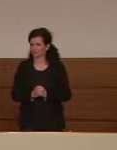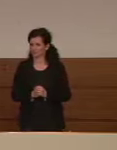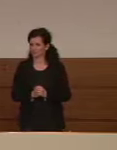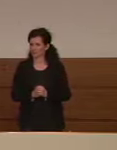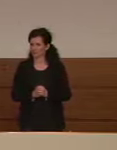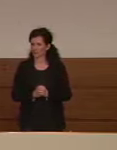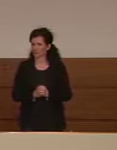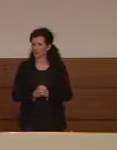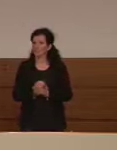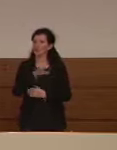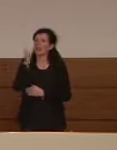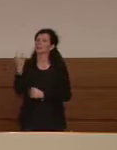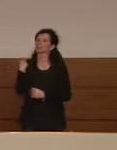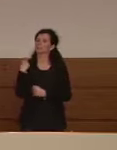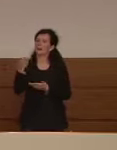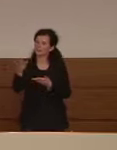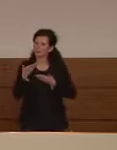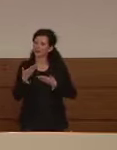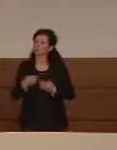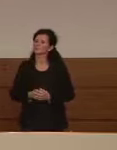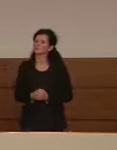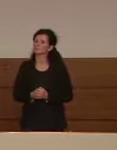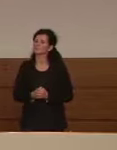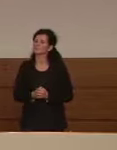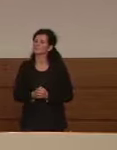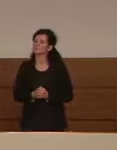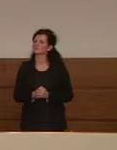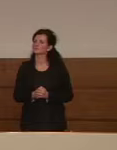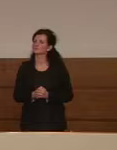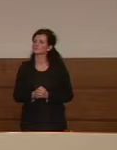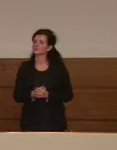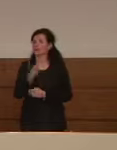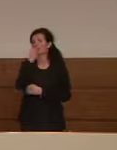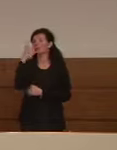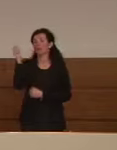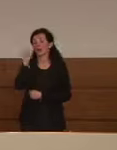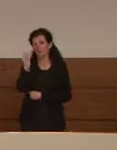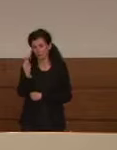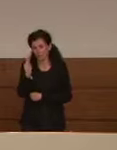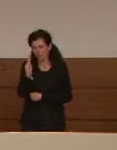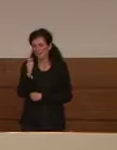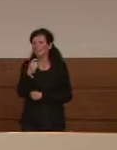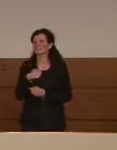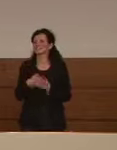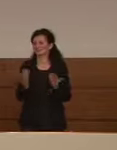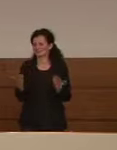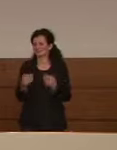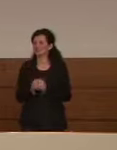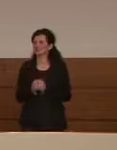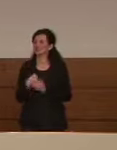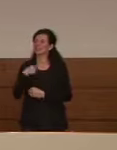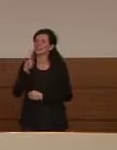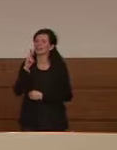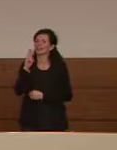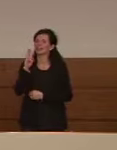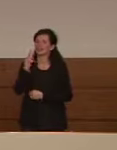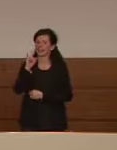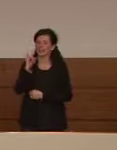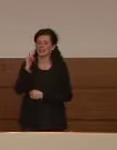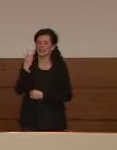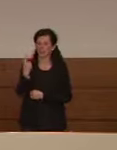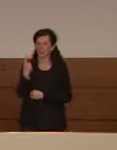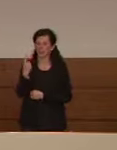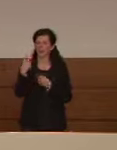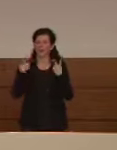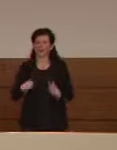altre domande prego salve buona pasquetta sono indenia petra calvina direi uno la vita in diretta